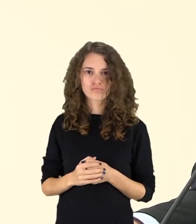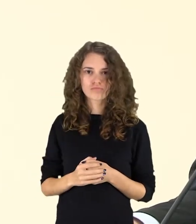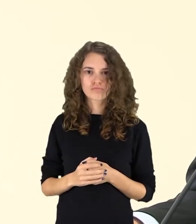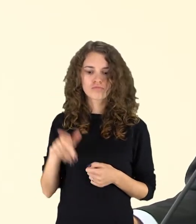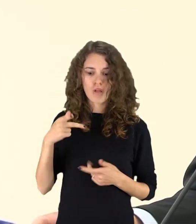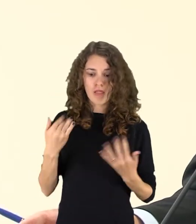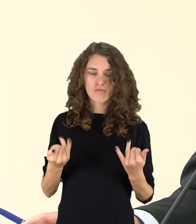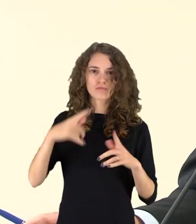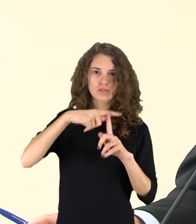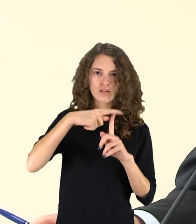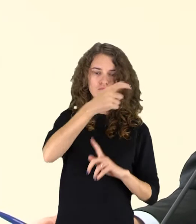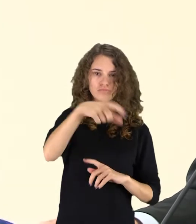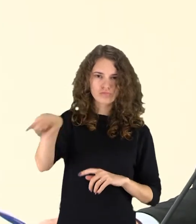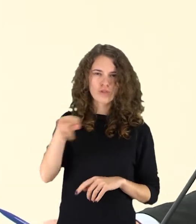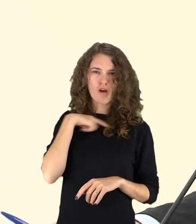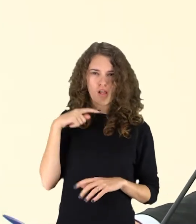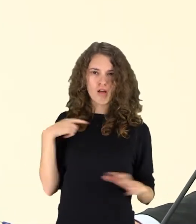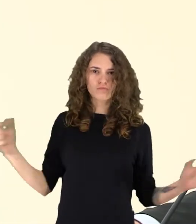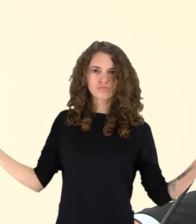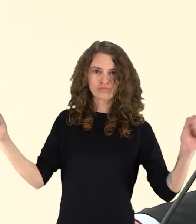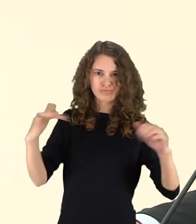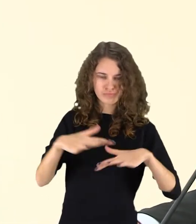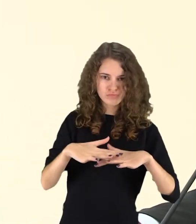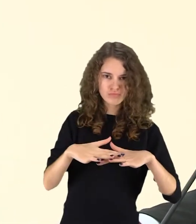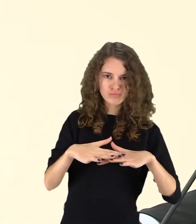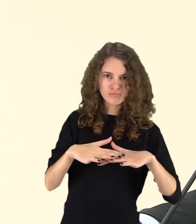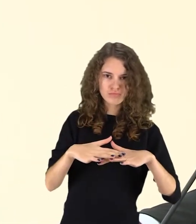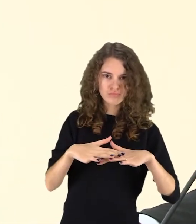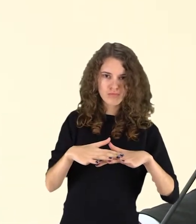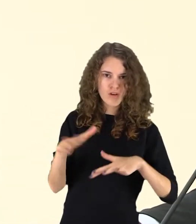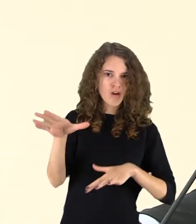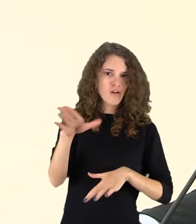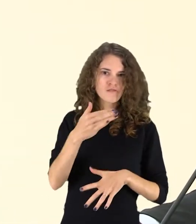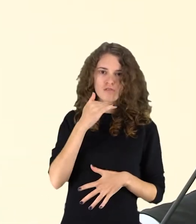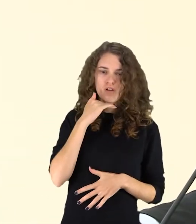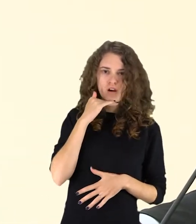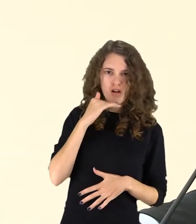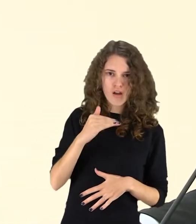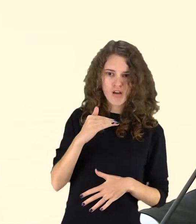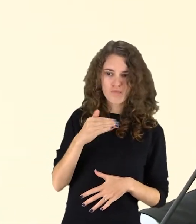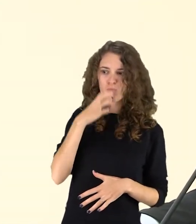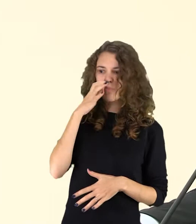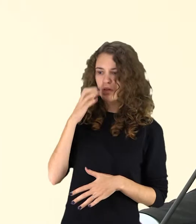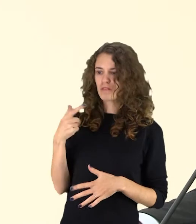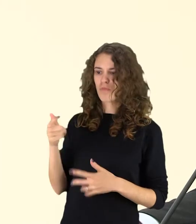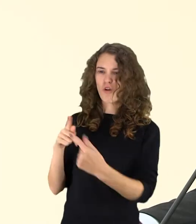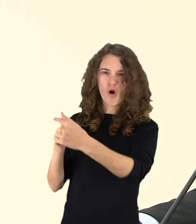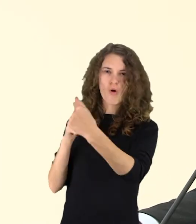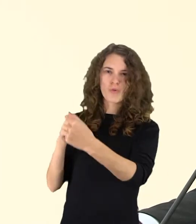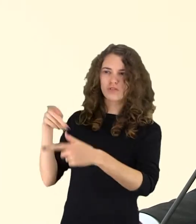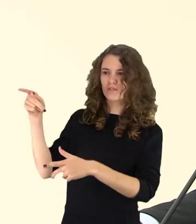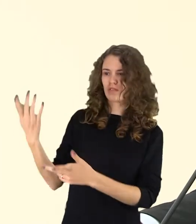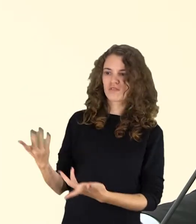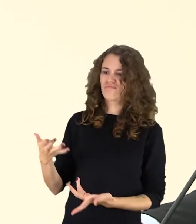daugumai šiandien, diena, nėra sudaryta jokių galimybių teikti, kad